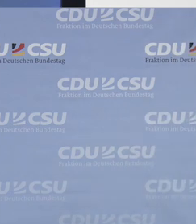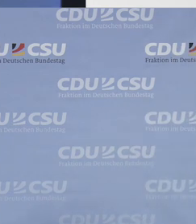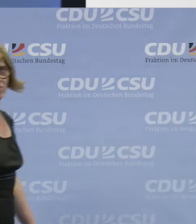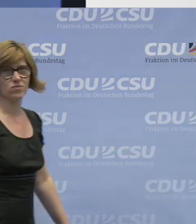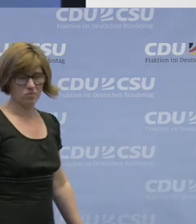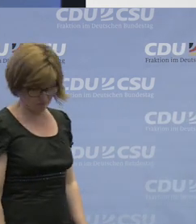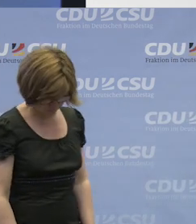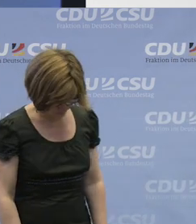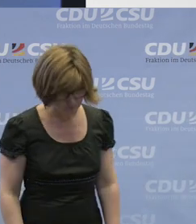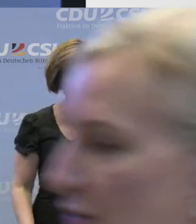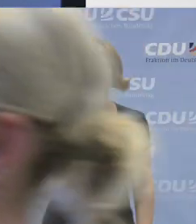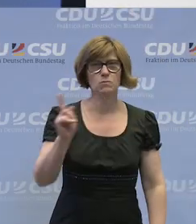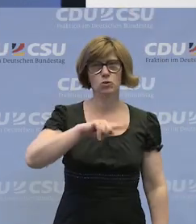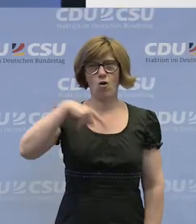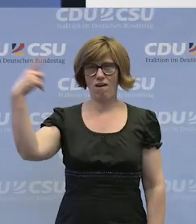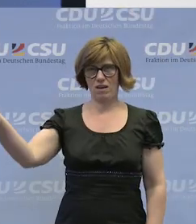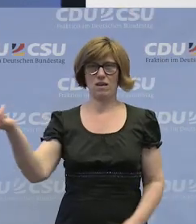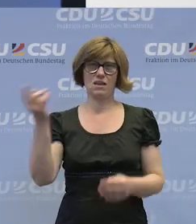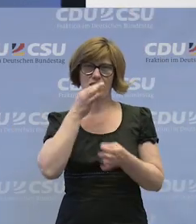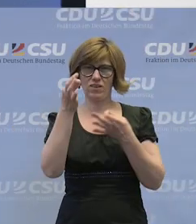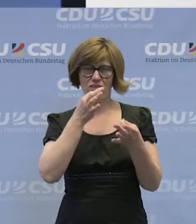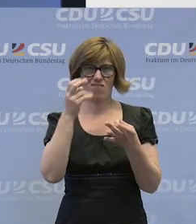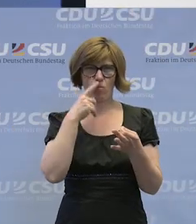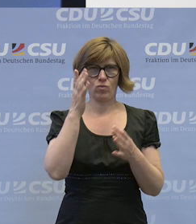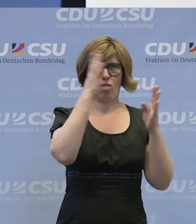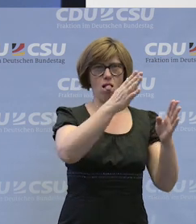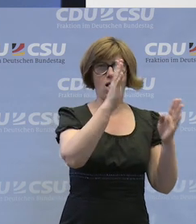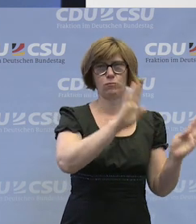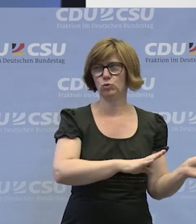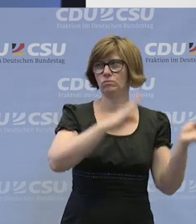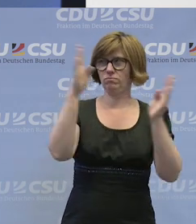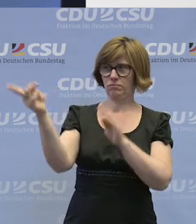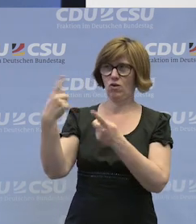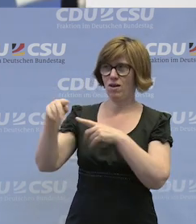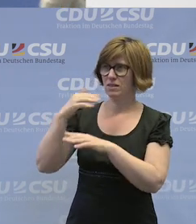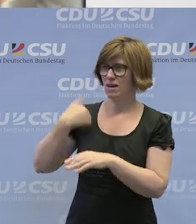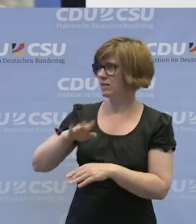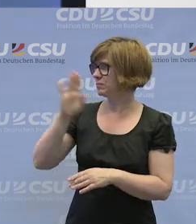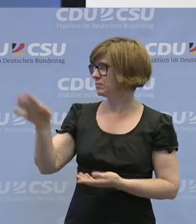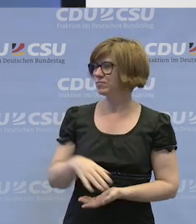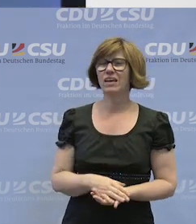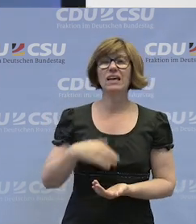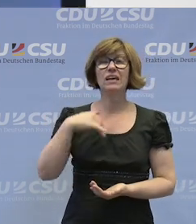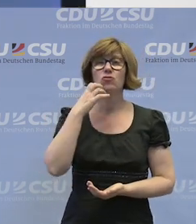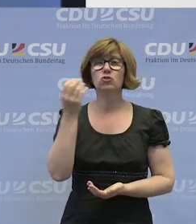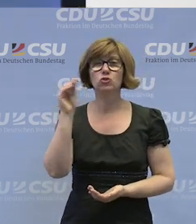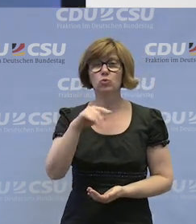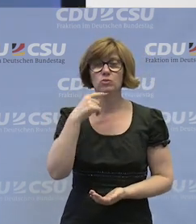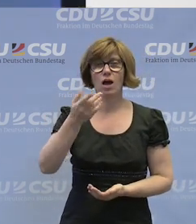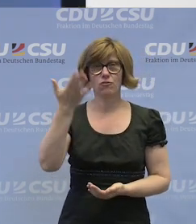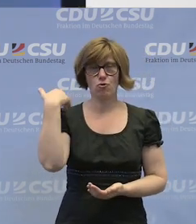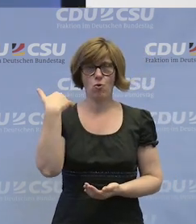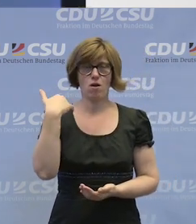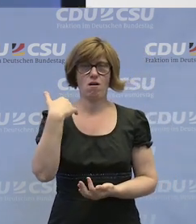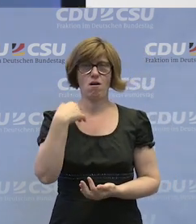geschimpft, weil ich mich nur auf der einen Seite aufgehalten habe. Bitteschön. Ich wollte da noch was zu hin sagen.